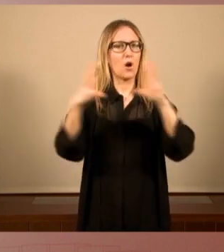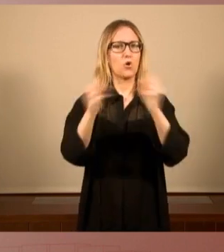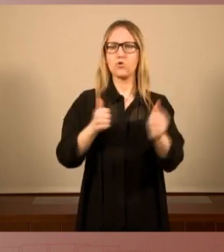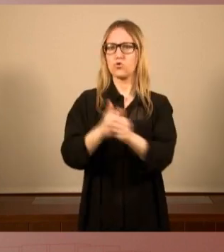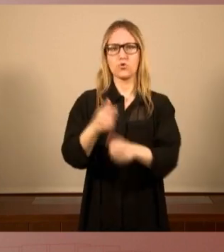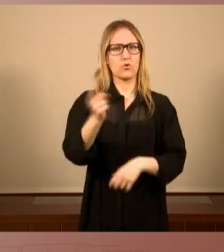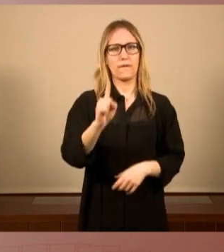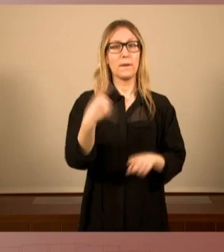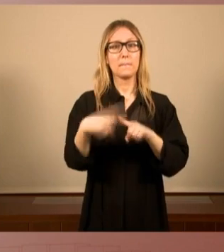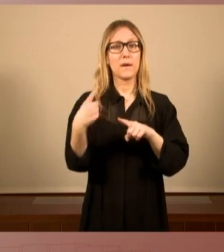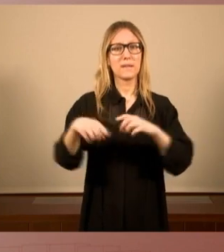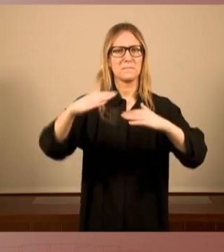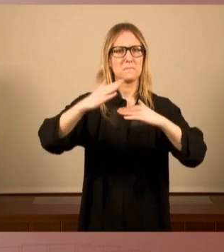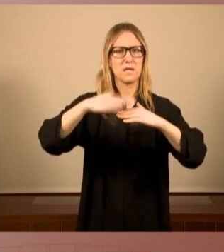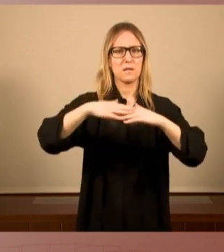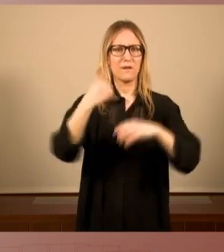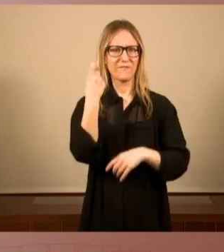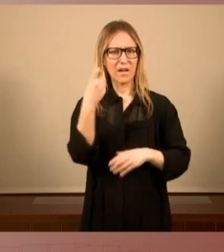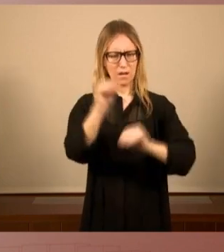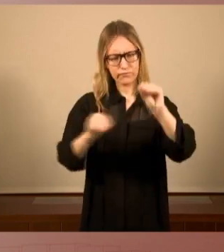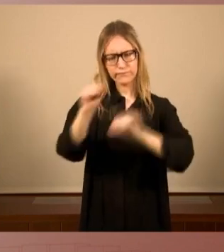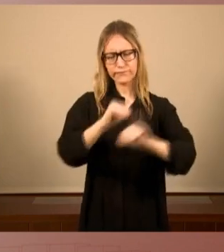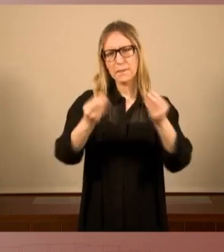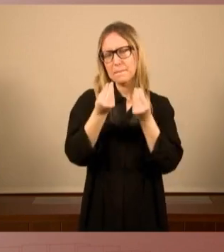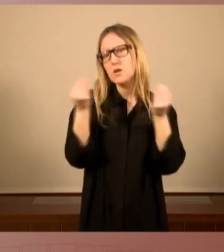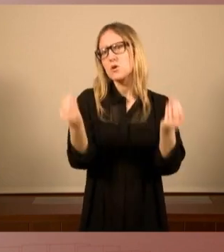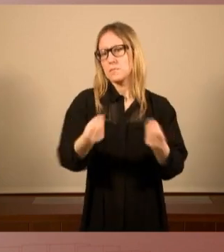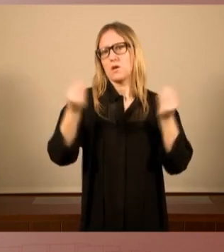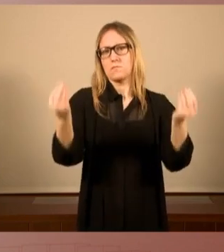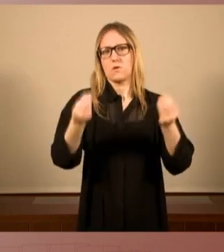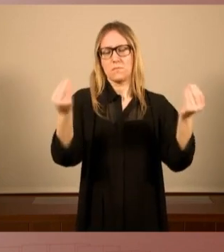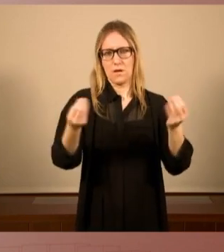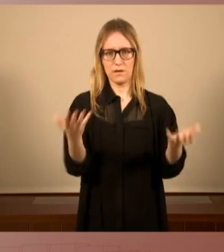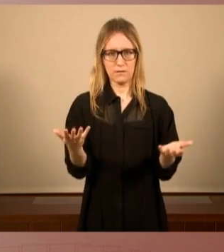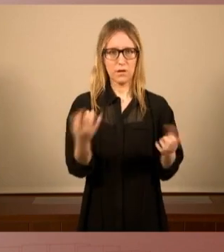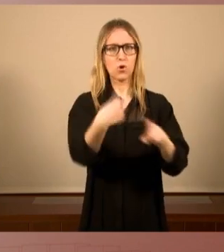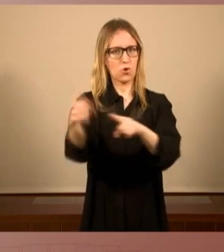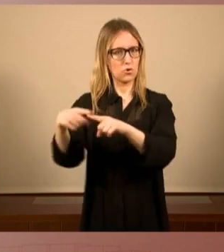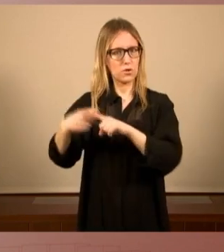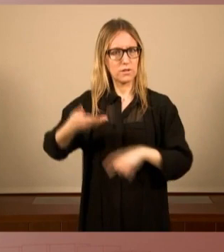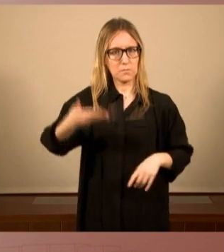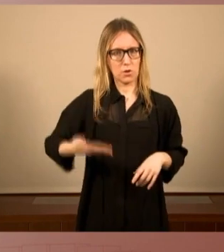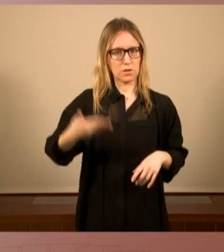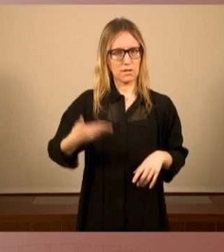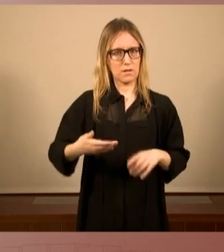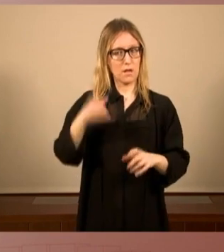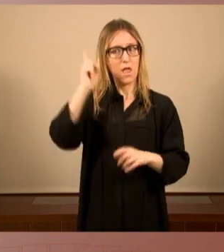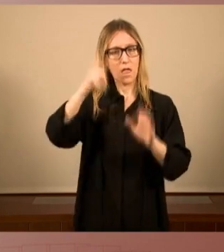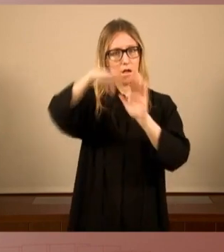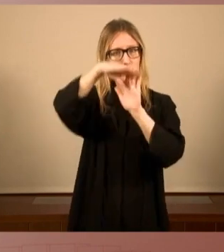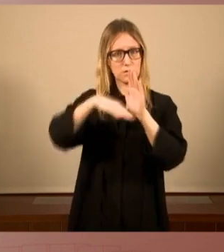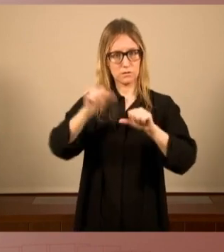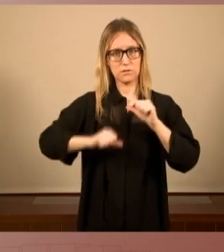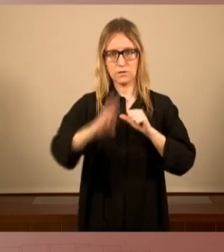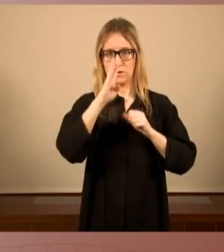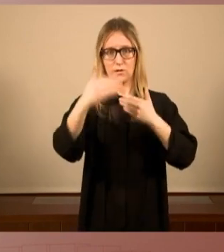que cal millorar moltíssim. Tenim coses importants que hem posicionat en la legislatura que ve però són un punt de